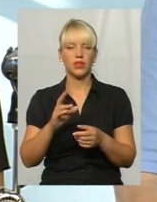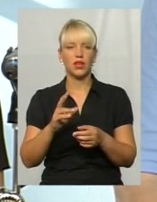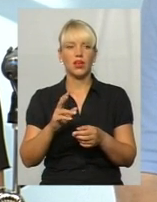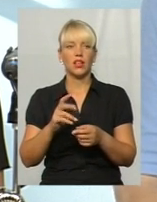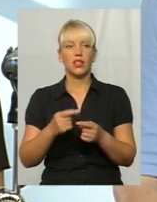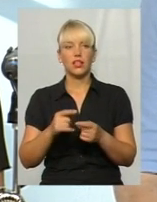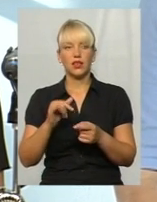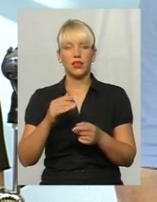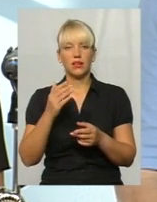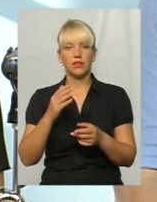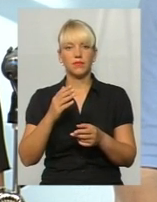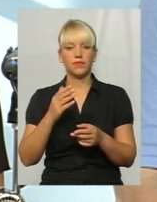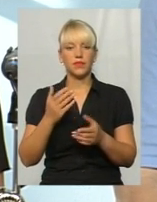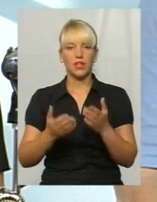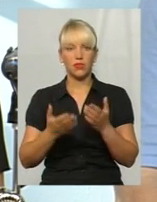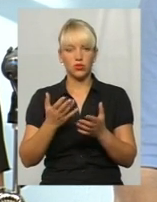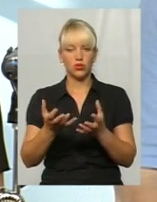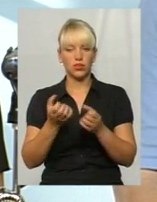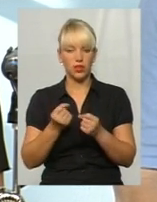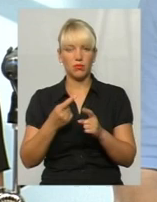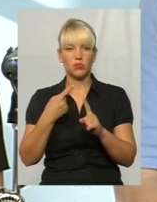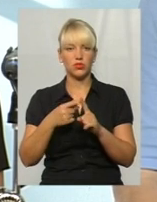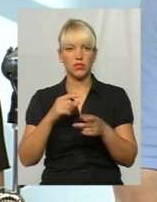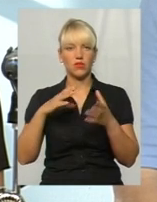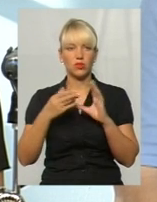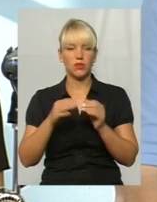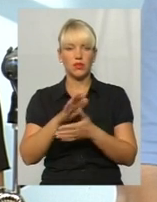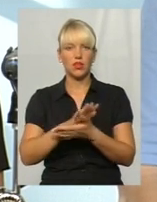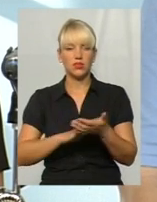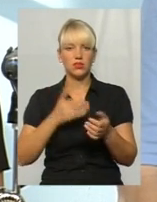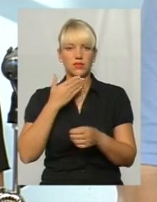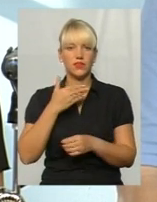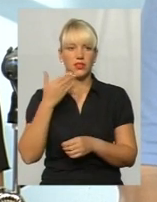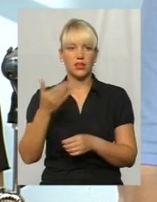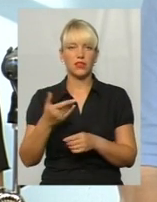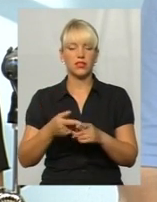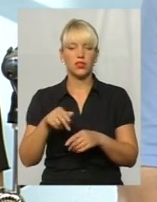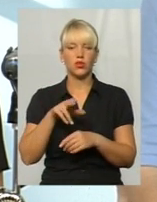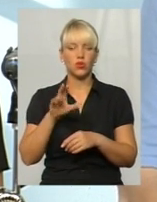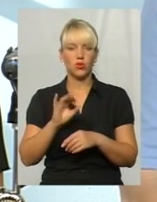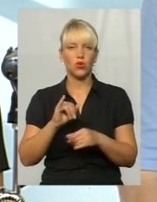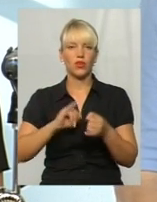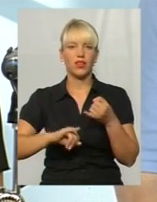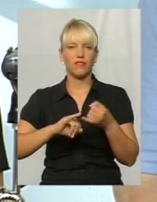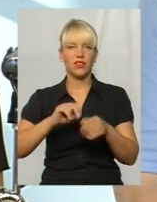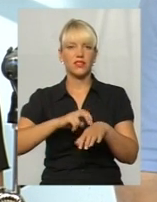мали. І вже після того, як отримати позитивні результати, потім вже подальшу звертатися до лікарів-інфекціоністів, отримати